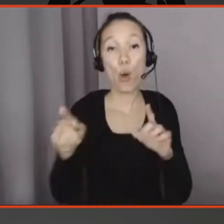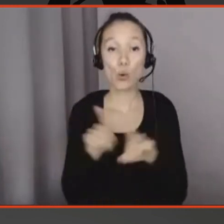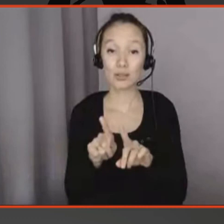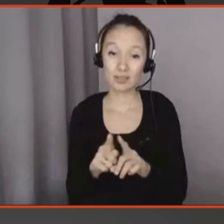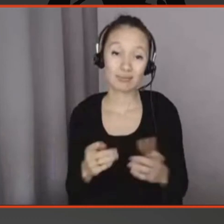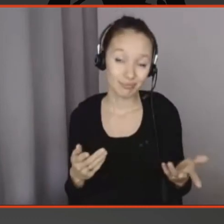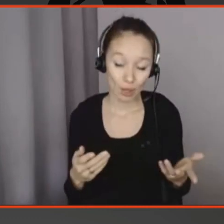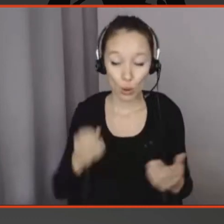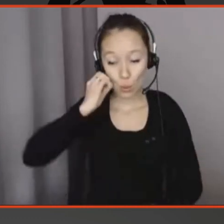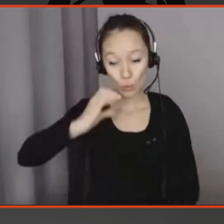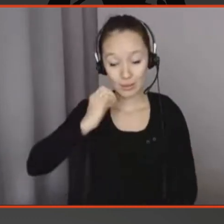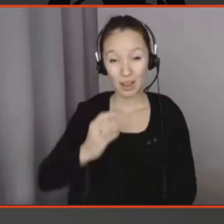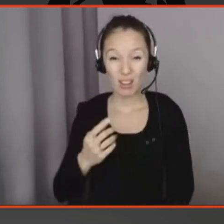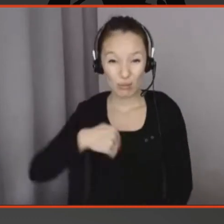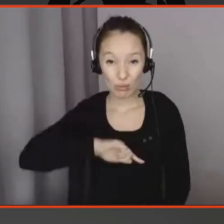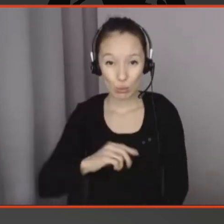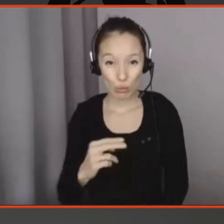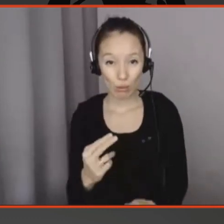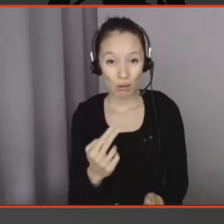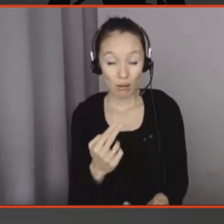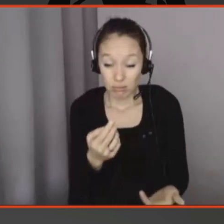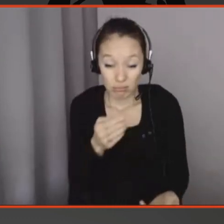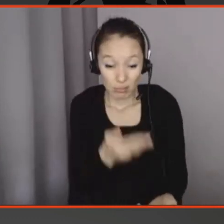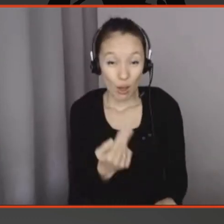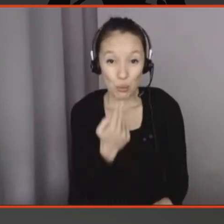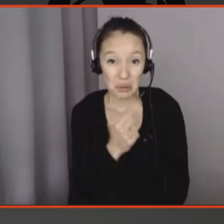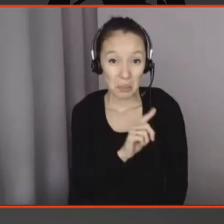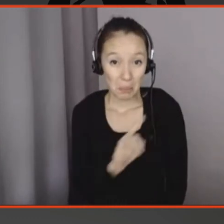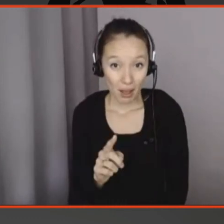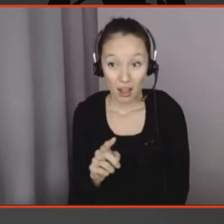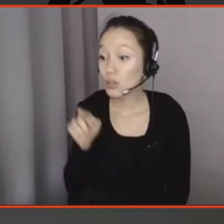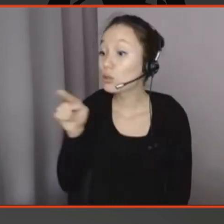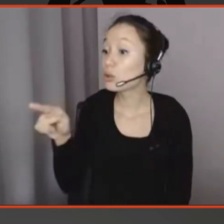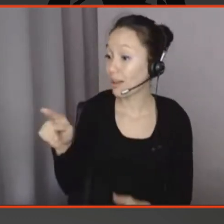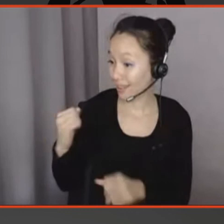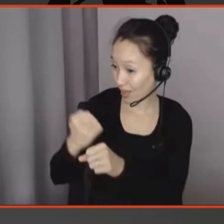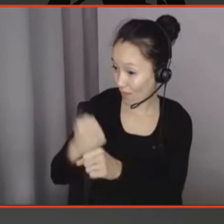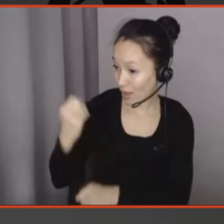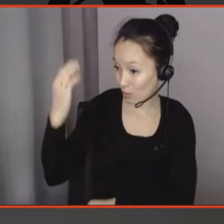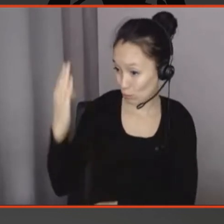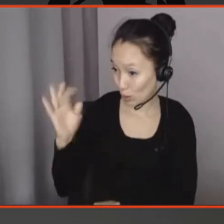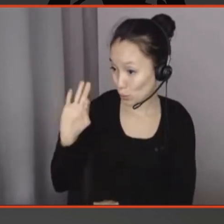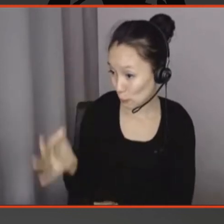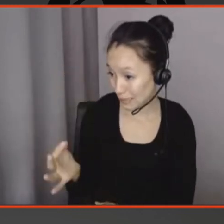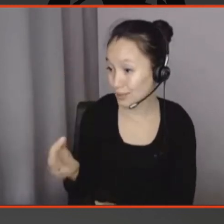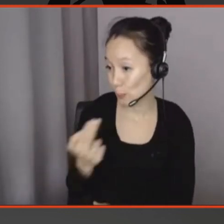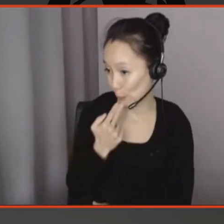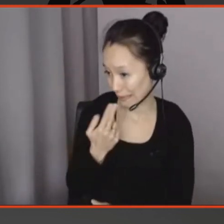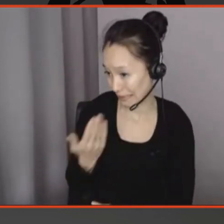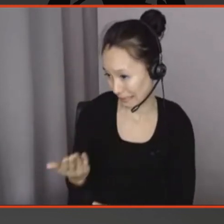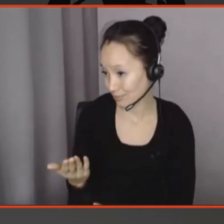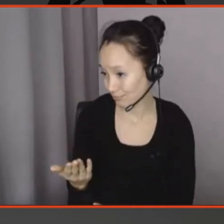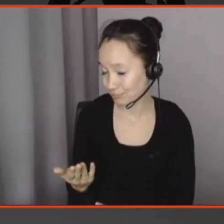aucune utilité. Celui-là, il est utile probablement dans ton quotidien pour ton travail et on peut commencer à réfléchir à comment redonner du sens